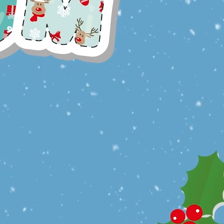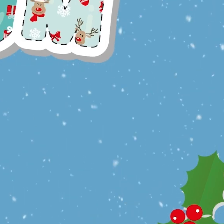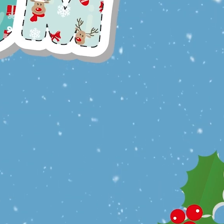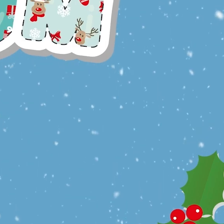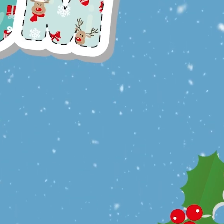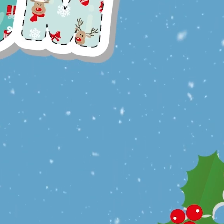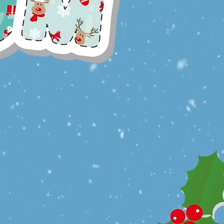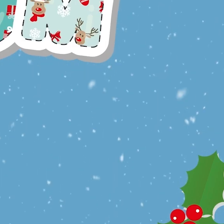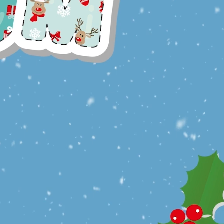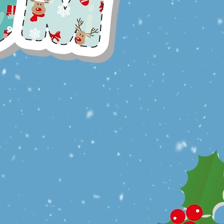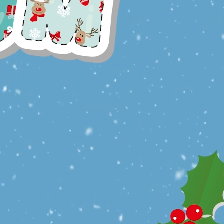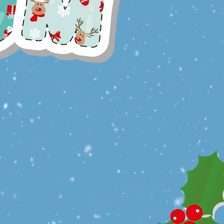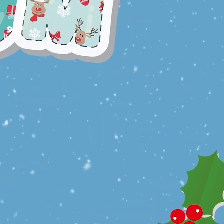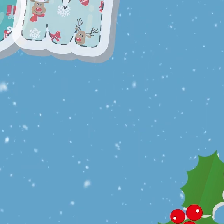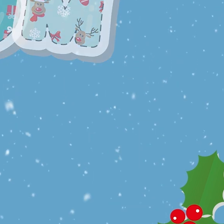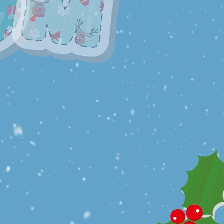MUZIEK